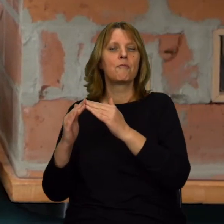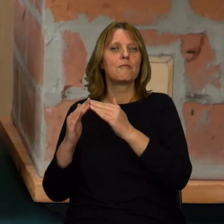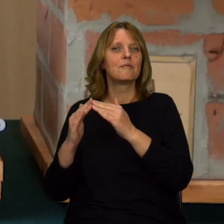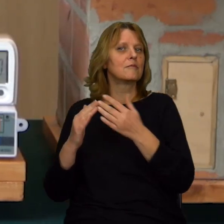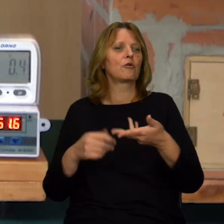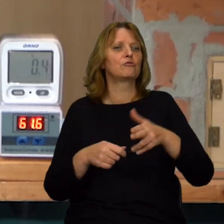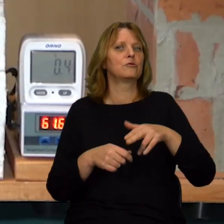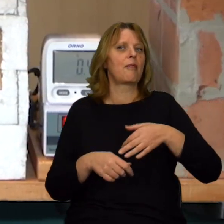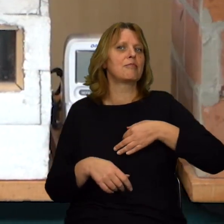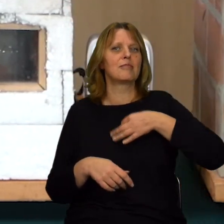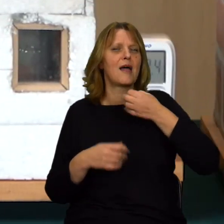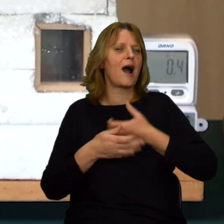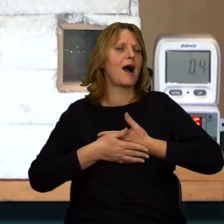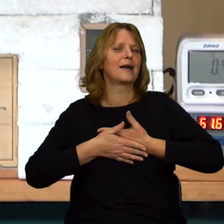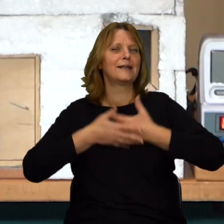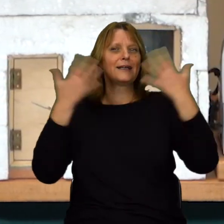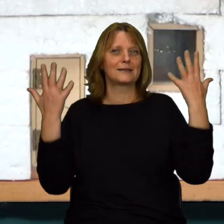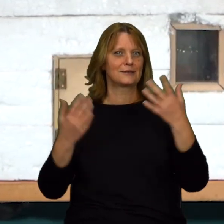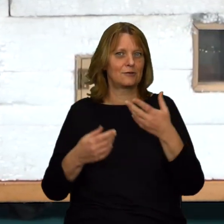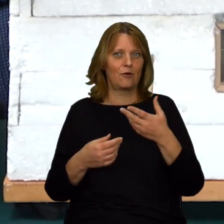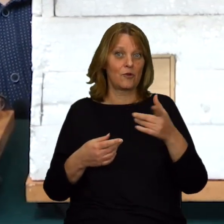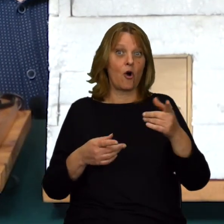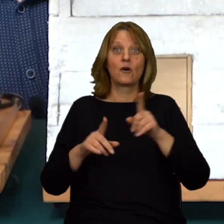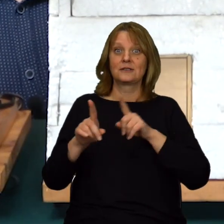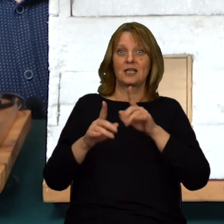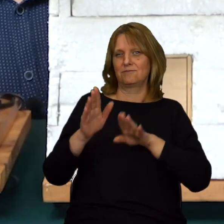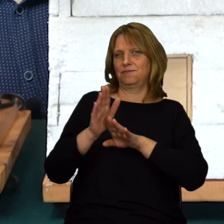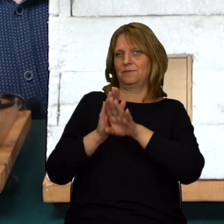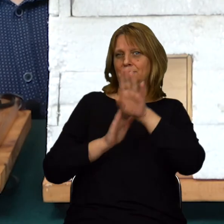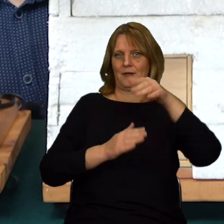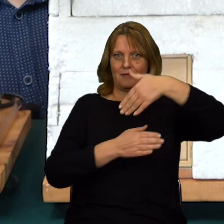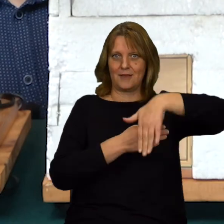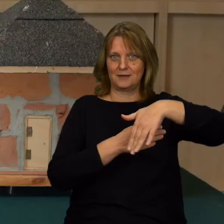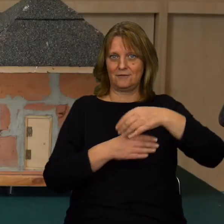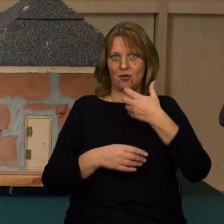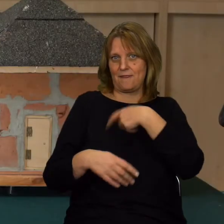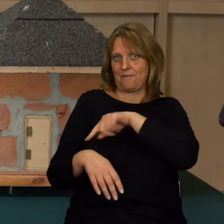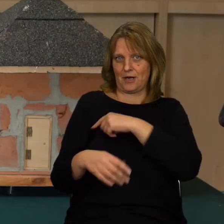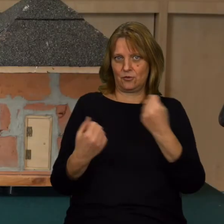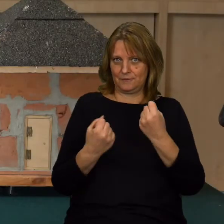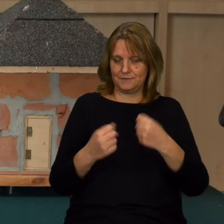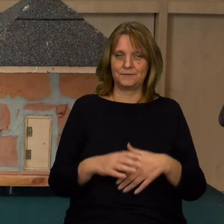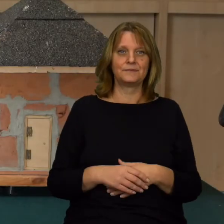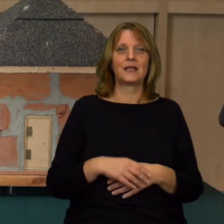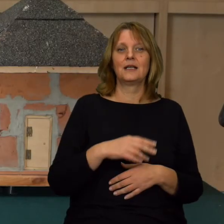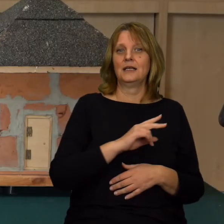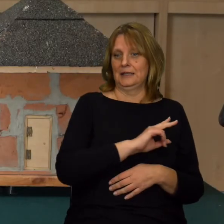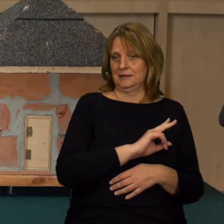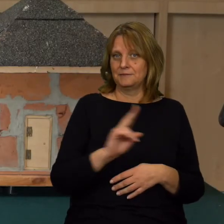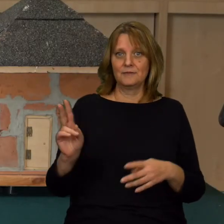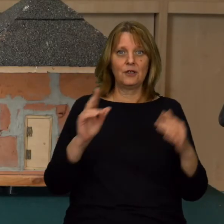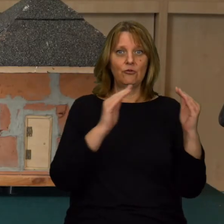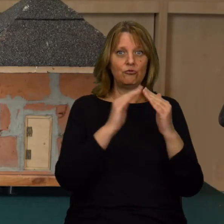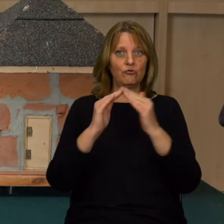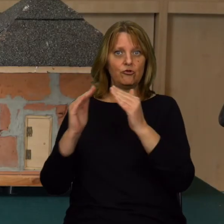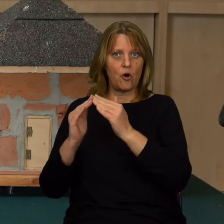domek powinien być w kamerze najjaśniejszy? To znaczy mieć najwyższą temperaturę na zewnątrz. Teraz w każdym z